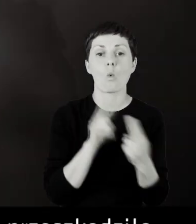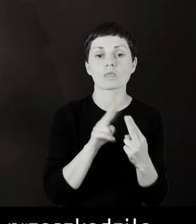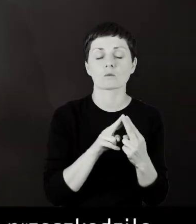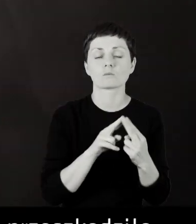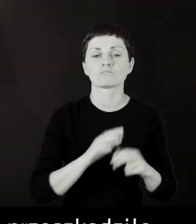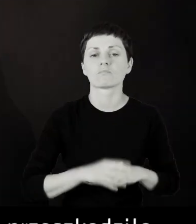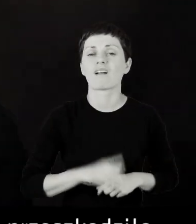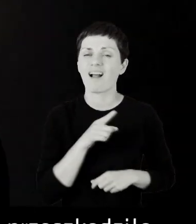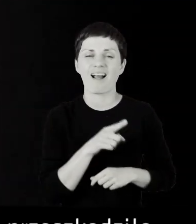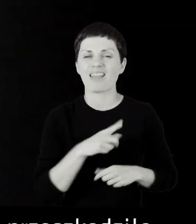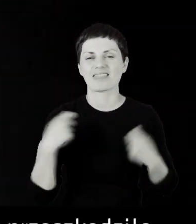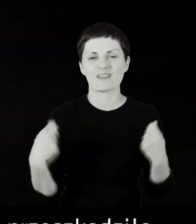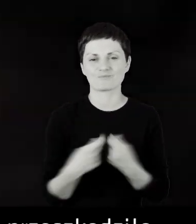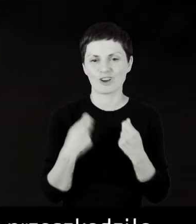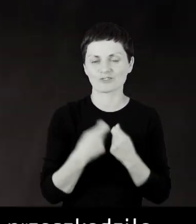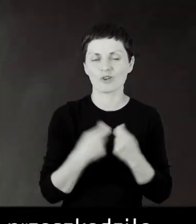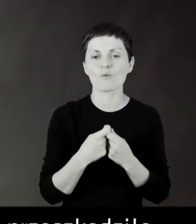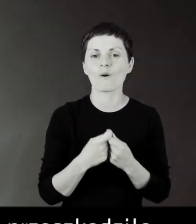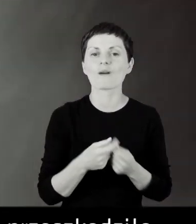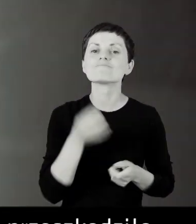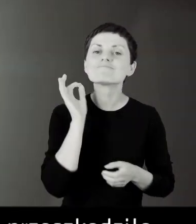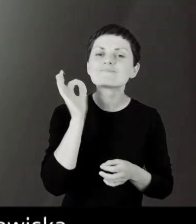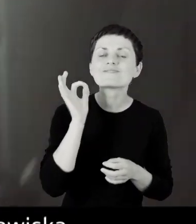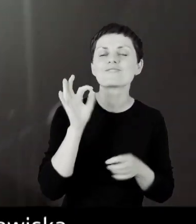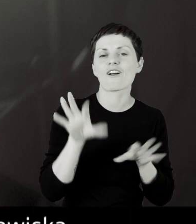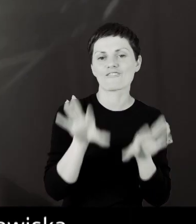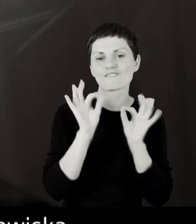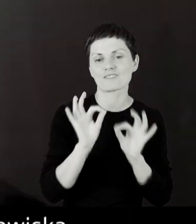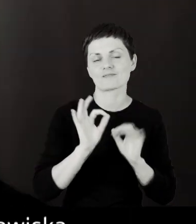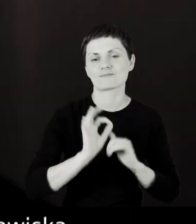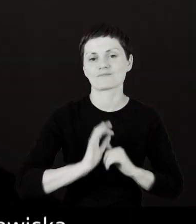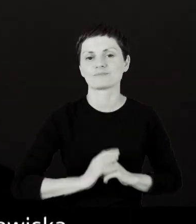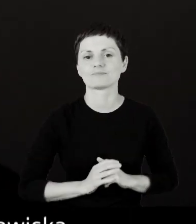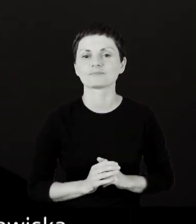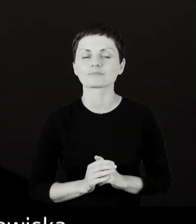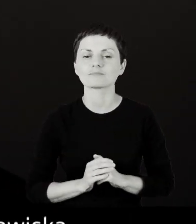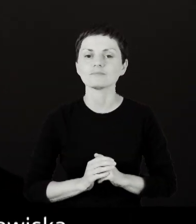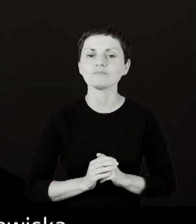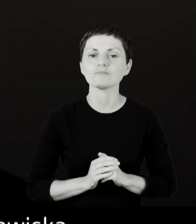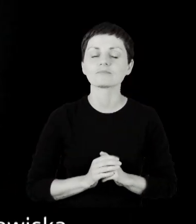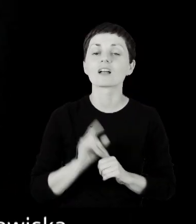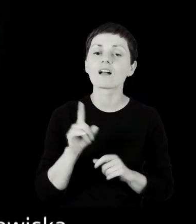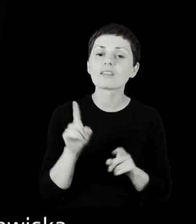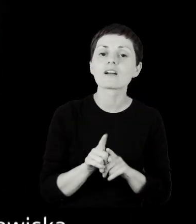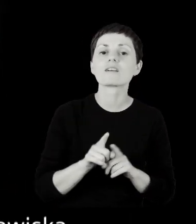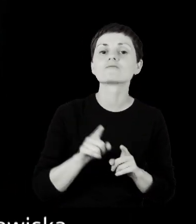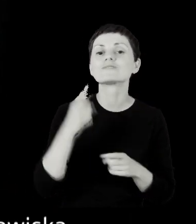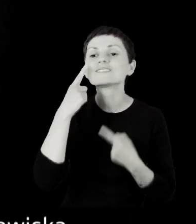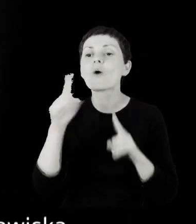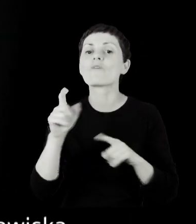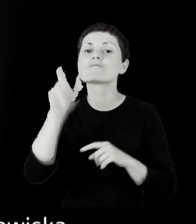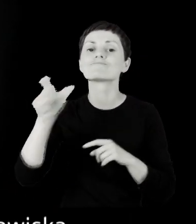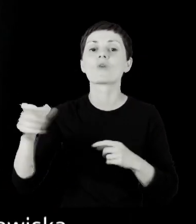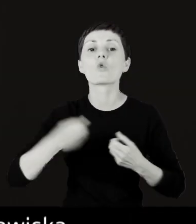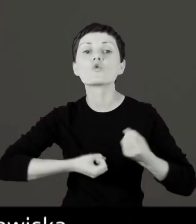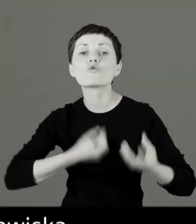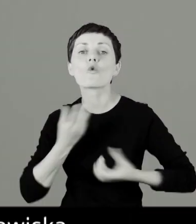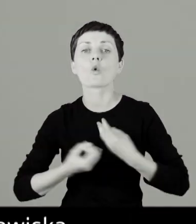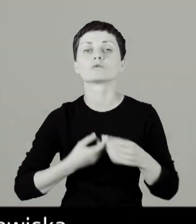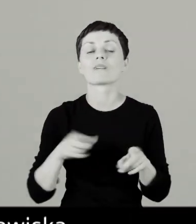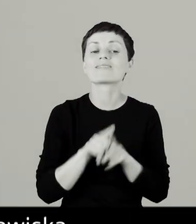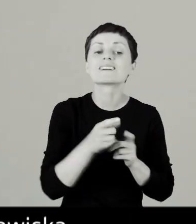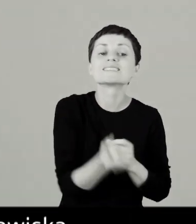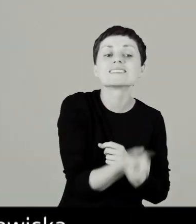bezpośredniego kontaktu, ale to nie przeszkodziło, żeby właściwie dokonać wyboru i zauważyć tych